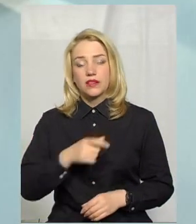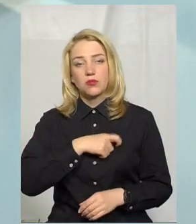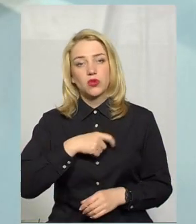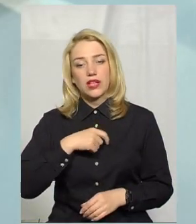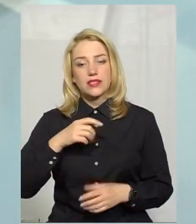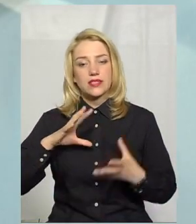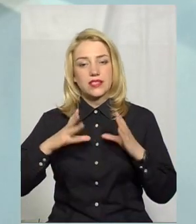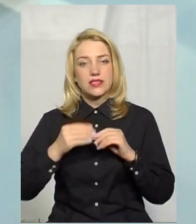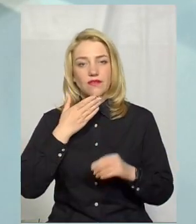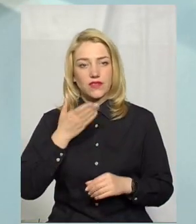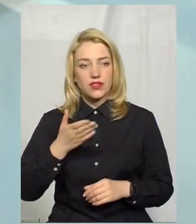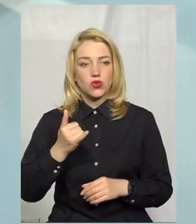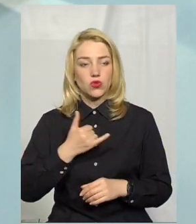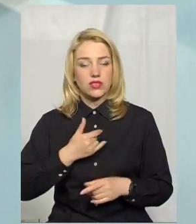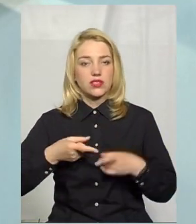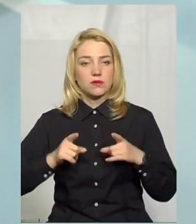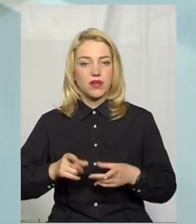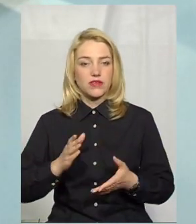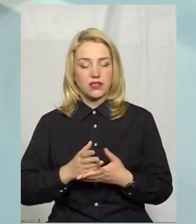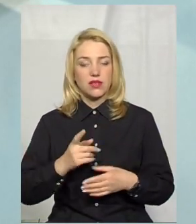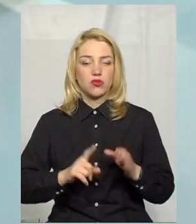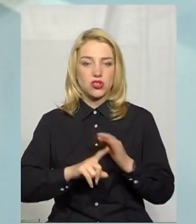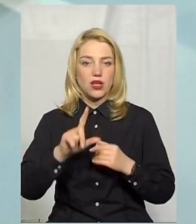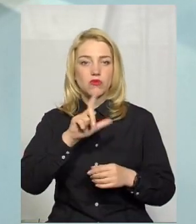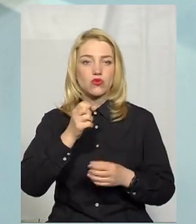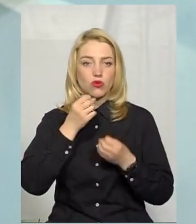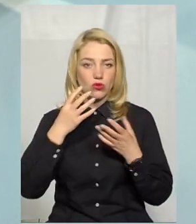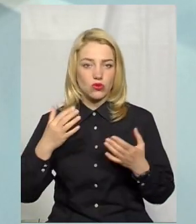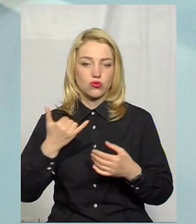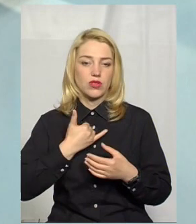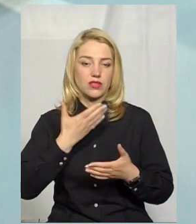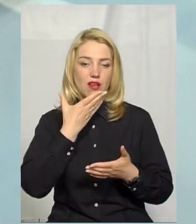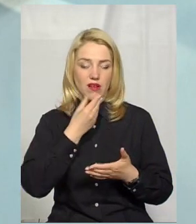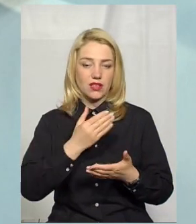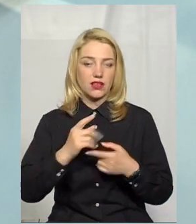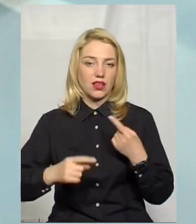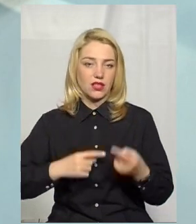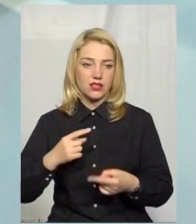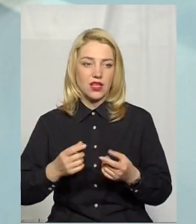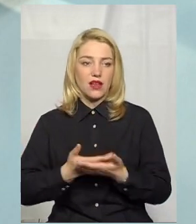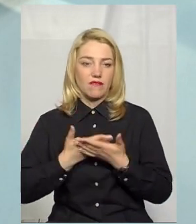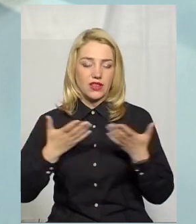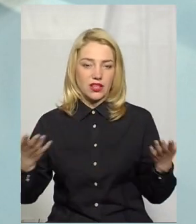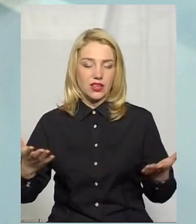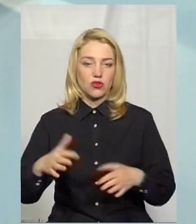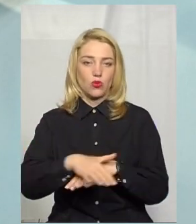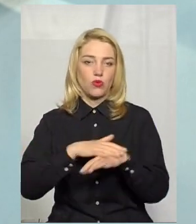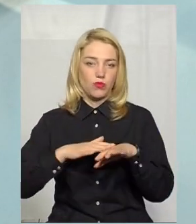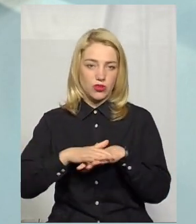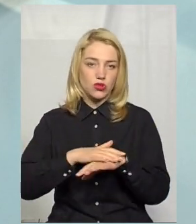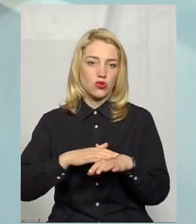Депутатські звіти, насправді, нас є дуже, почнемо з хорошого, насправді в нас є дуже хороша традиція відкритого публічного звітування.